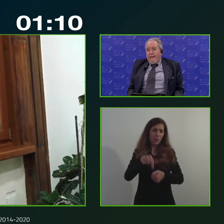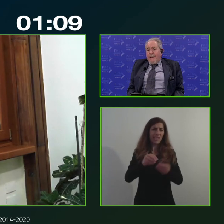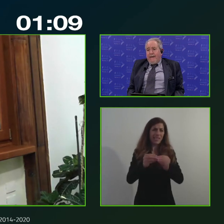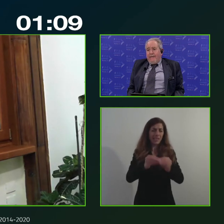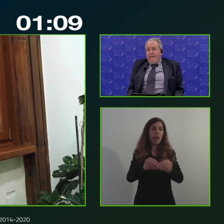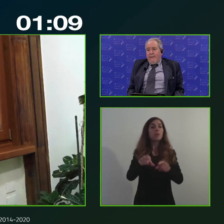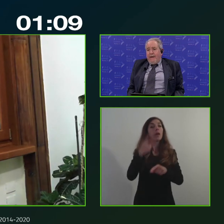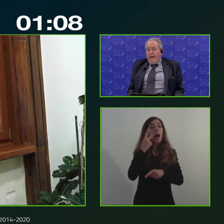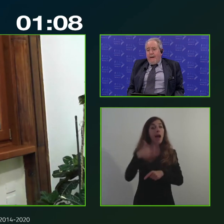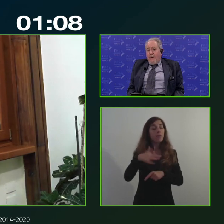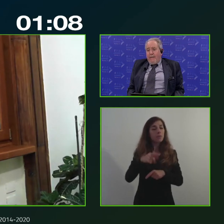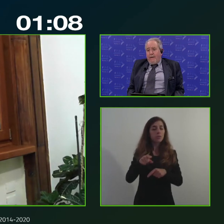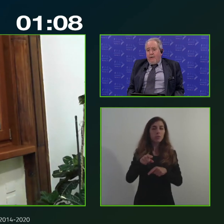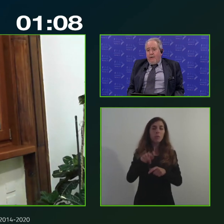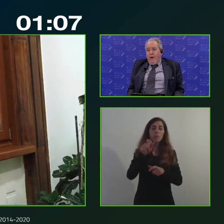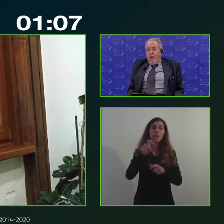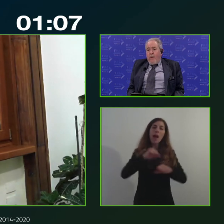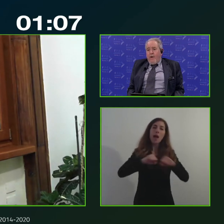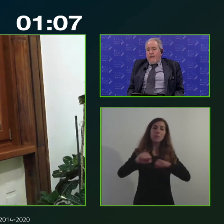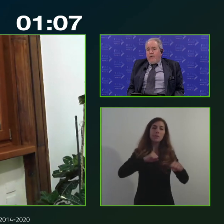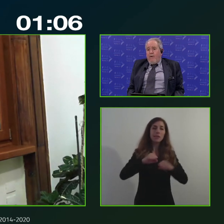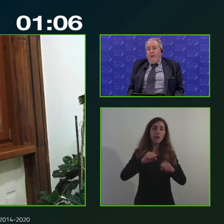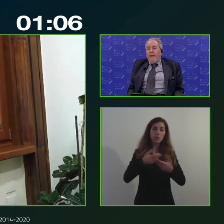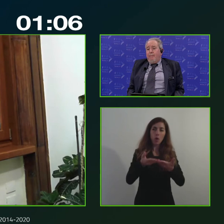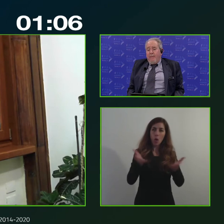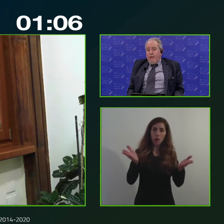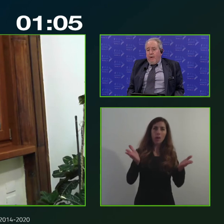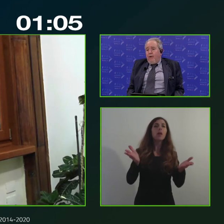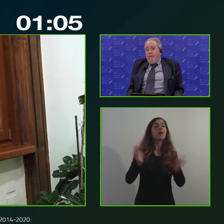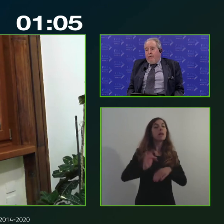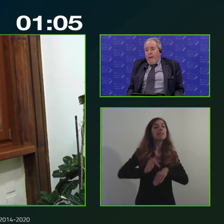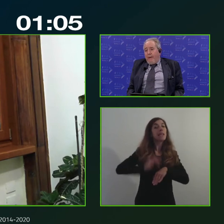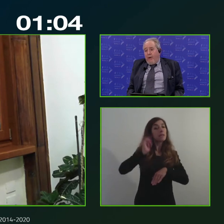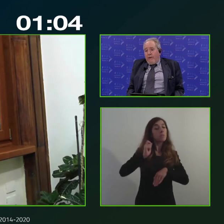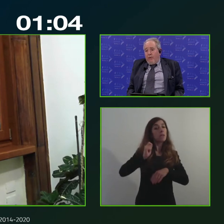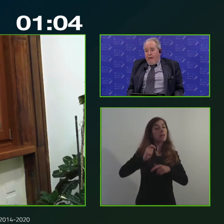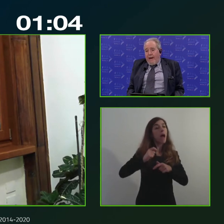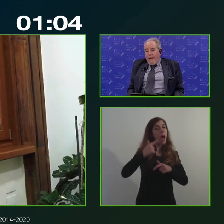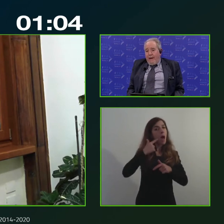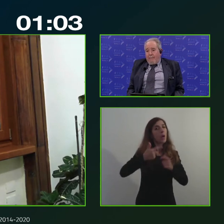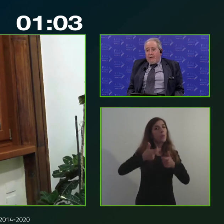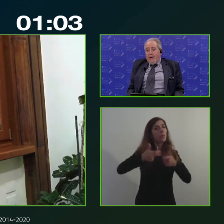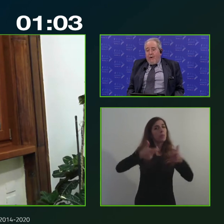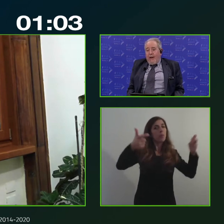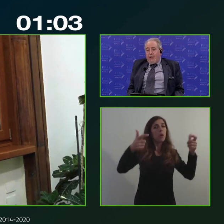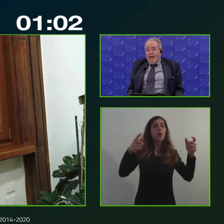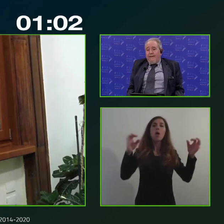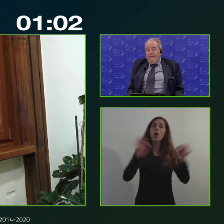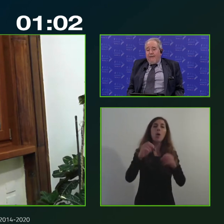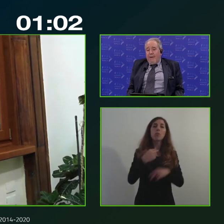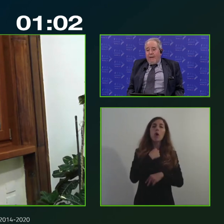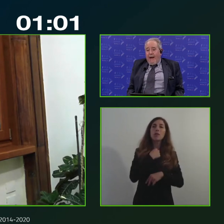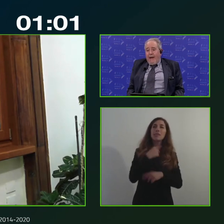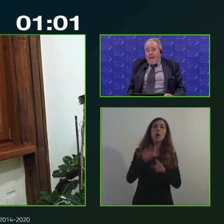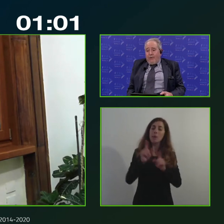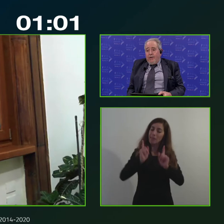importante della sensibilità delle amministrazioni o questo è di nuovo un adempimento che lo devono fa perché lo devono fare ma c'è una crescita di